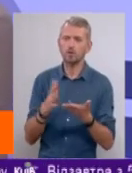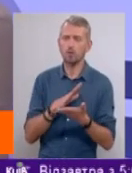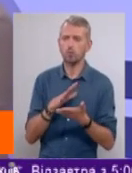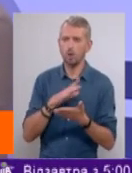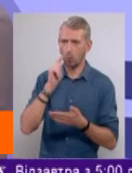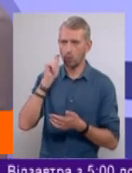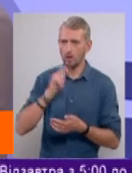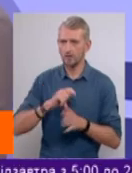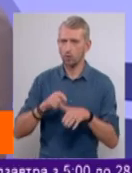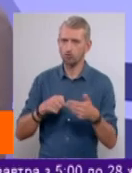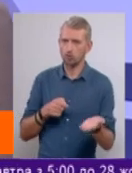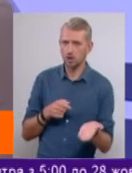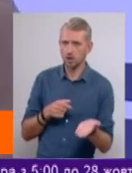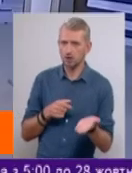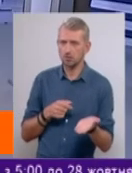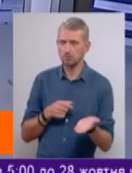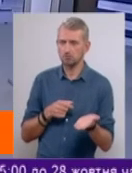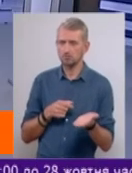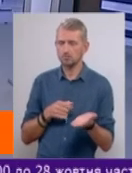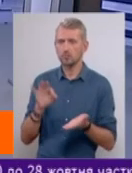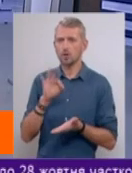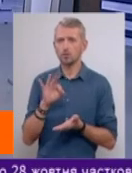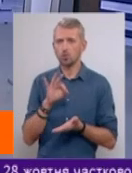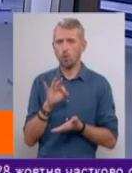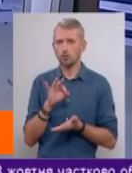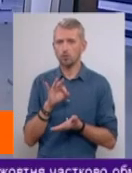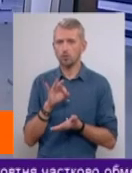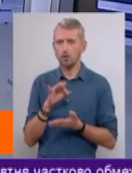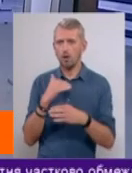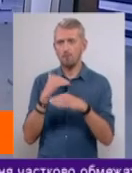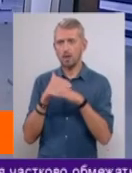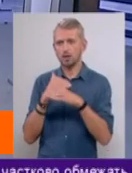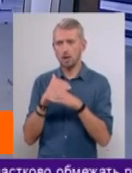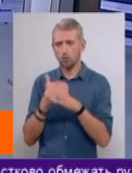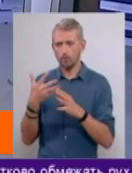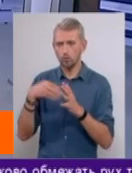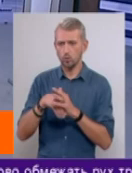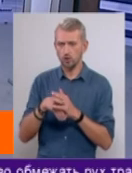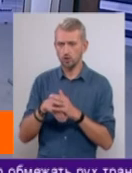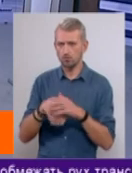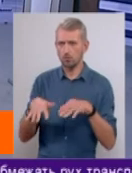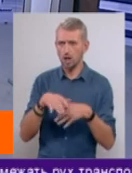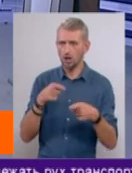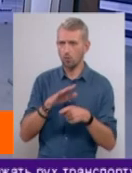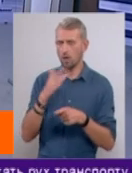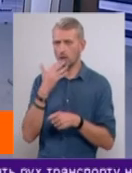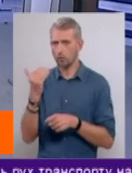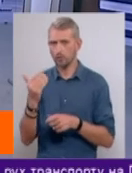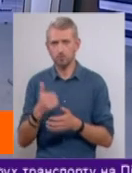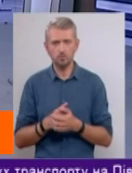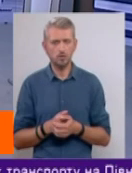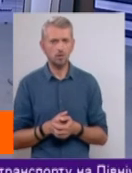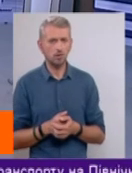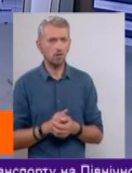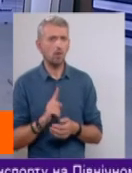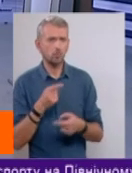української сторони стосовно паритету із внутрішнім ринком, а не зовнішнім. Що скажете ви? Так, я хочу